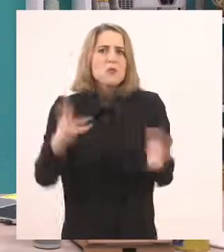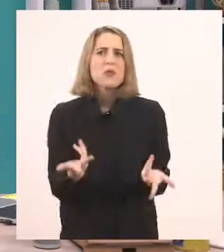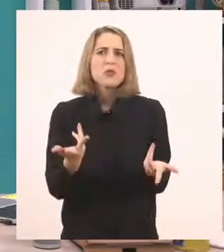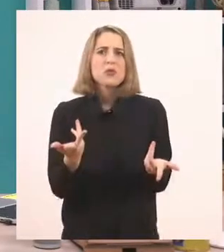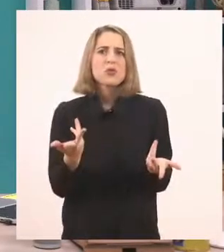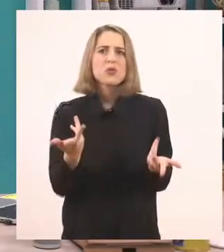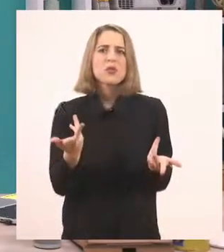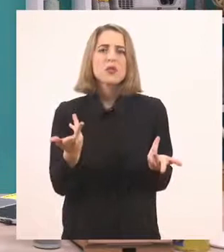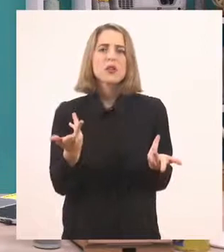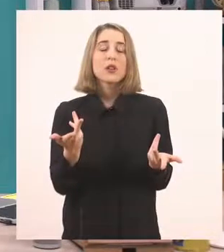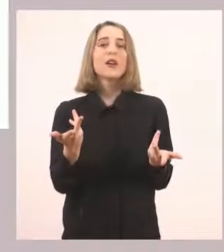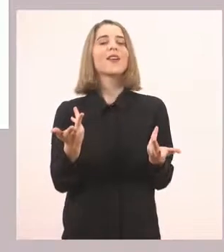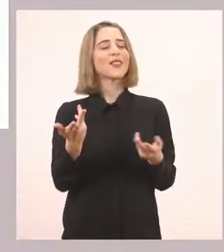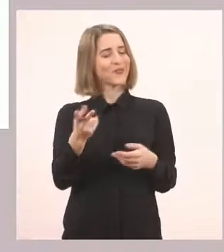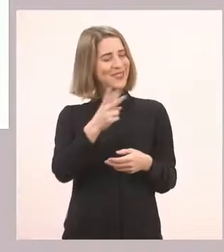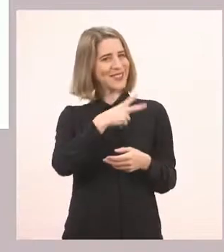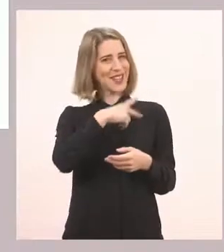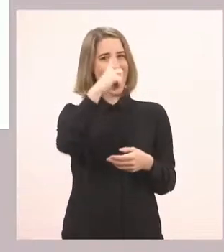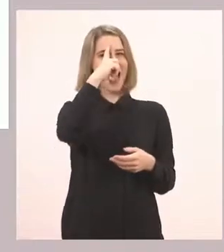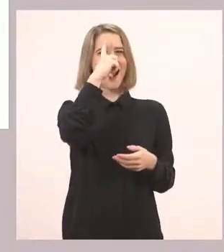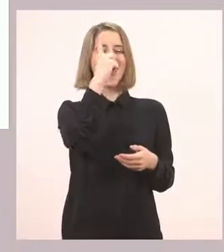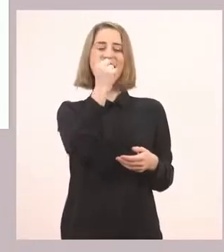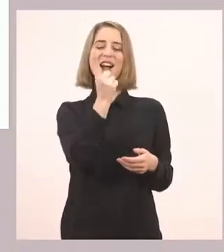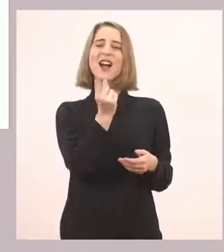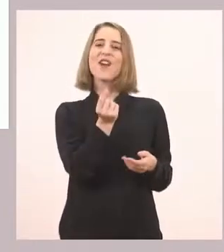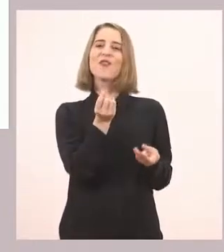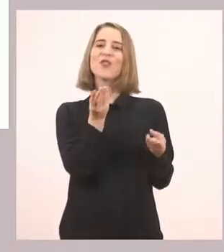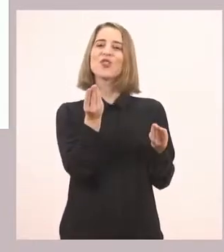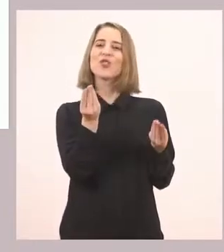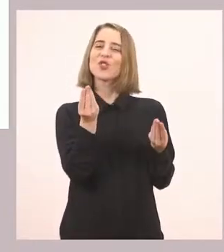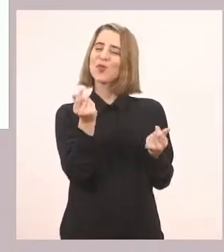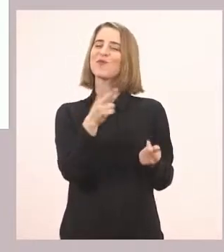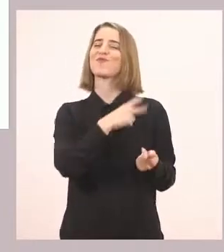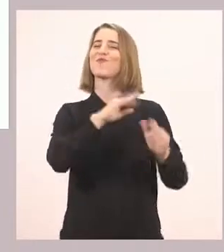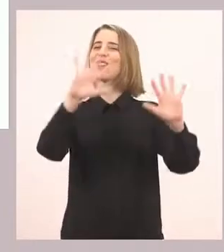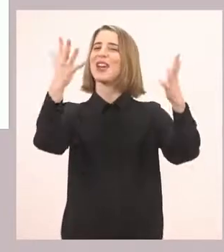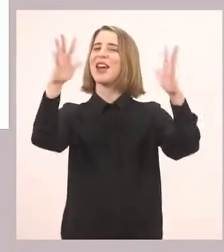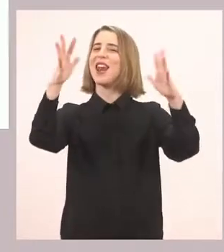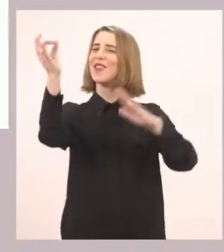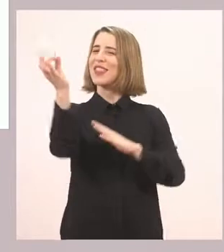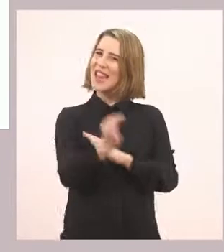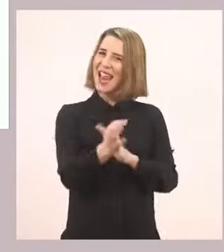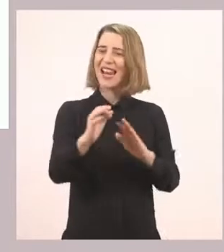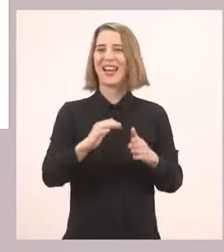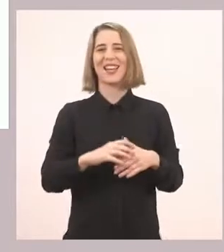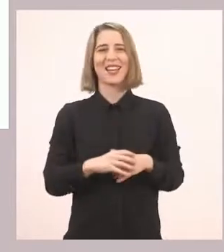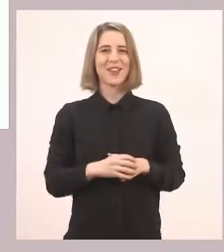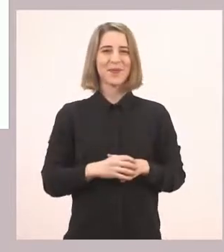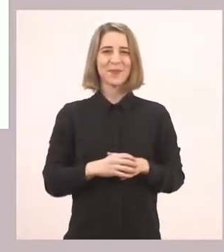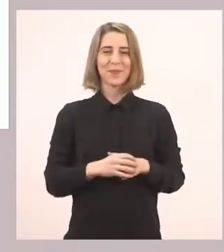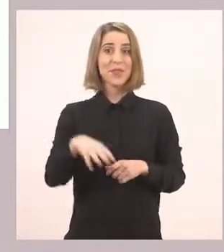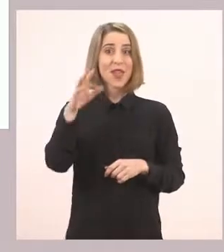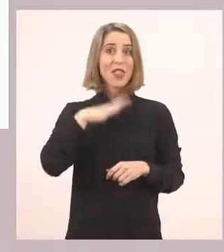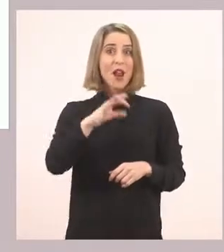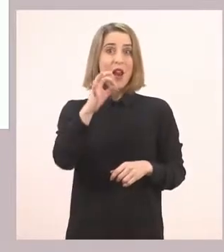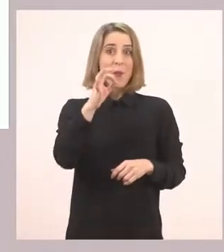Α, πού δεν το καταλάβατε! Από το ράμφος του! Πάρα πολύ καλά! Είστε καταπληκτικοί! Θέλω τώρα να μου